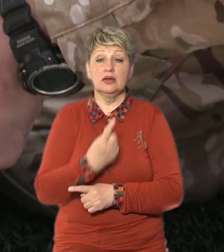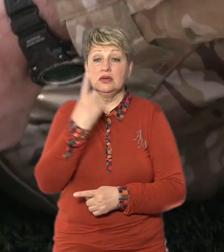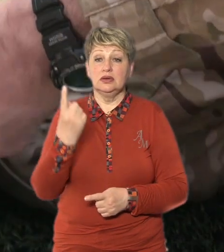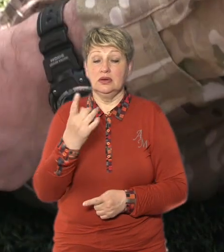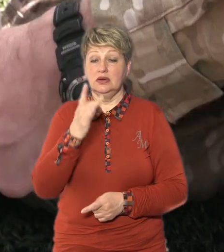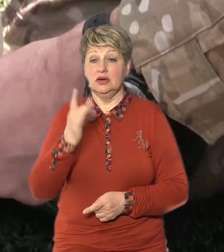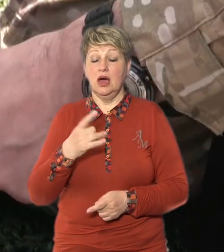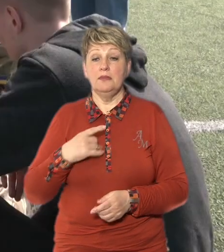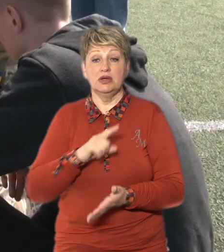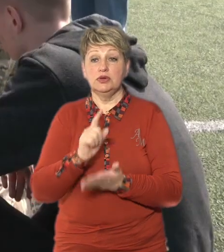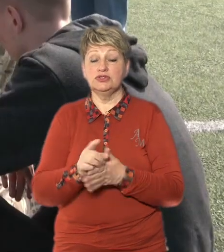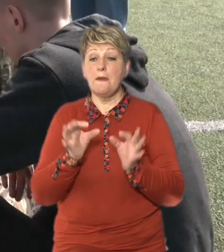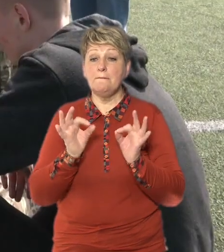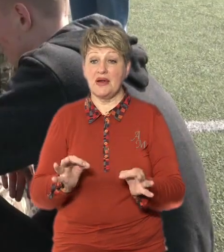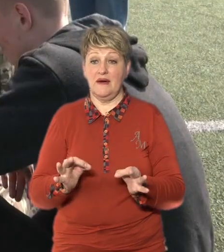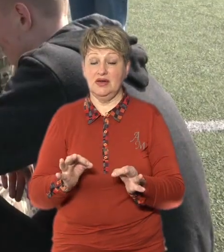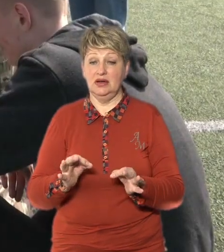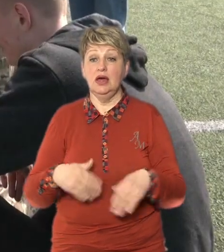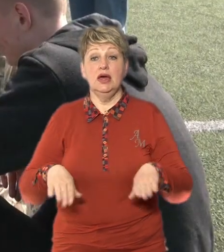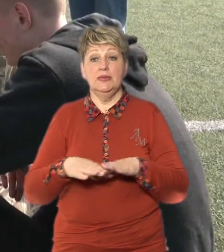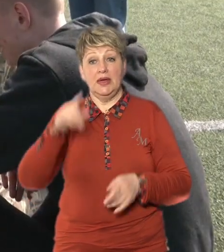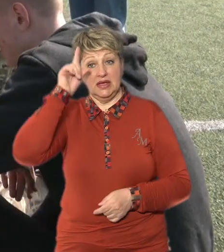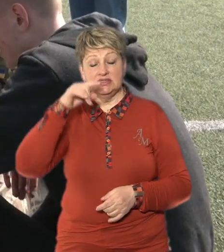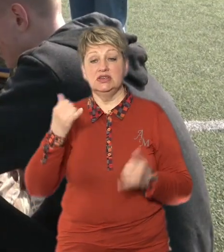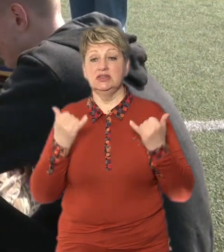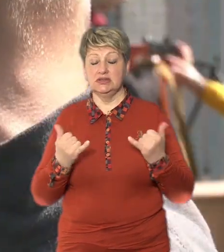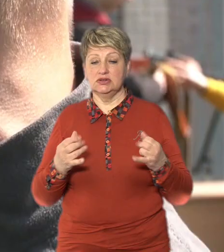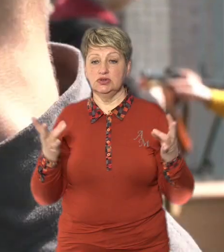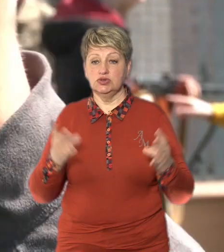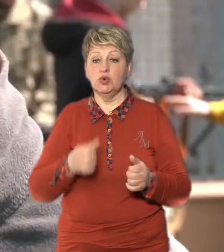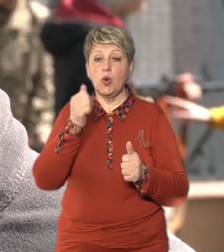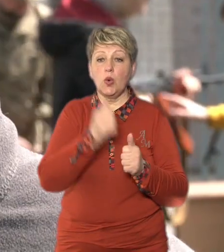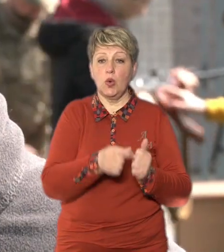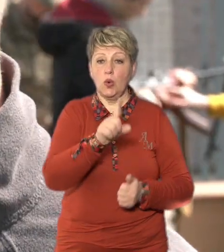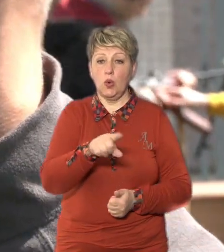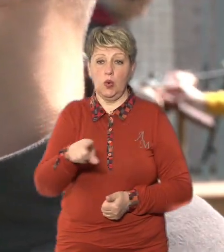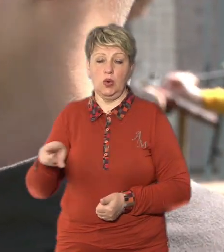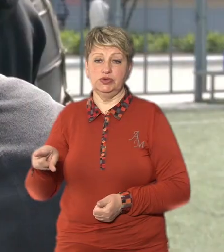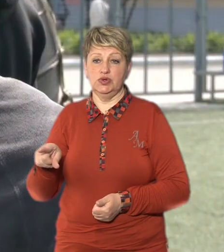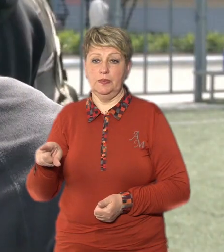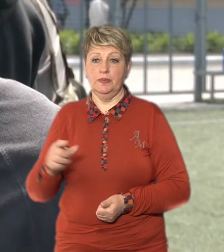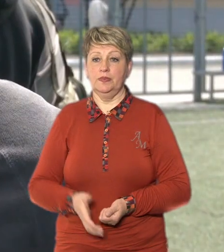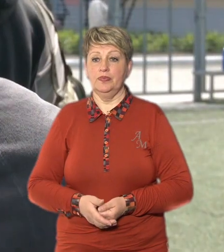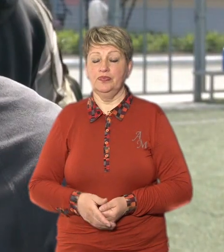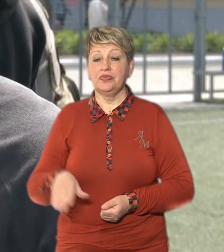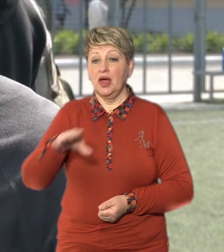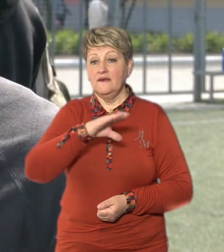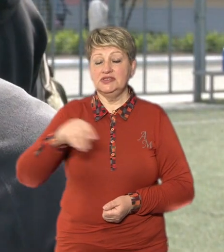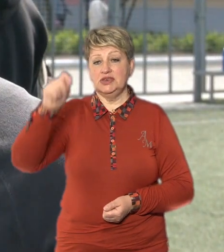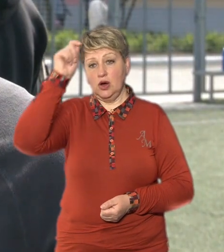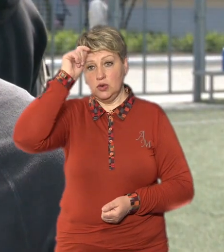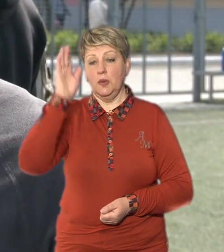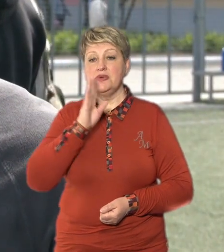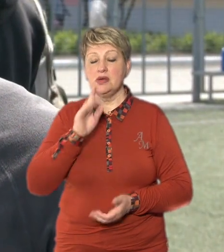то ми не закрутимо турнікет Такі знання необхідні нині кожному, каже одинистикласник Олександр Сахновський Всі хлопці, всі дівчата